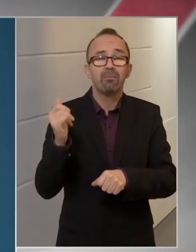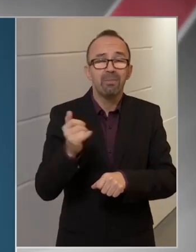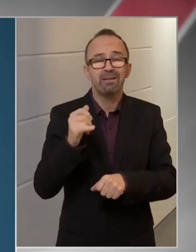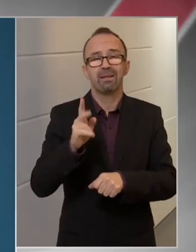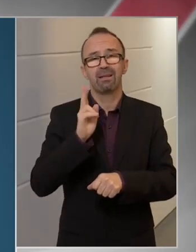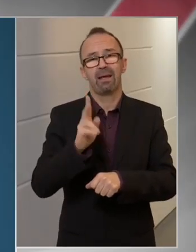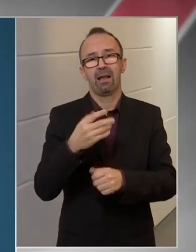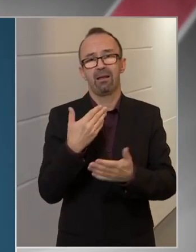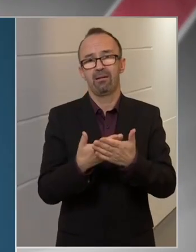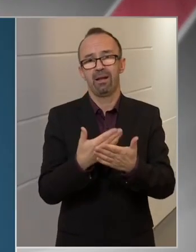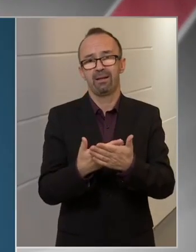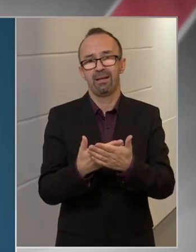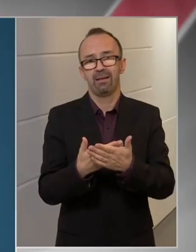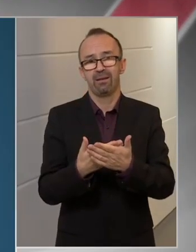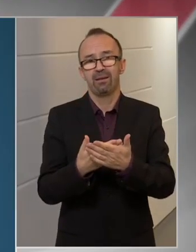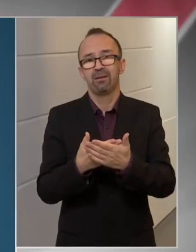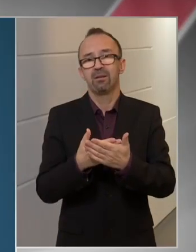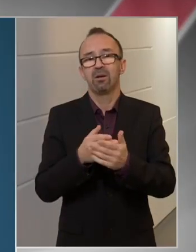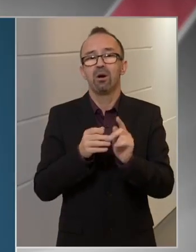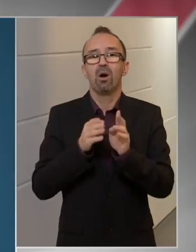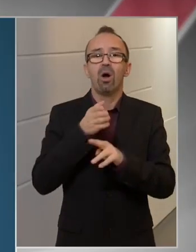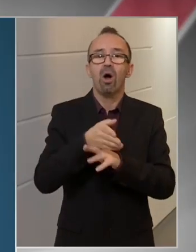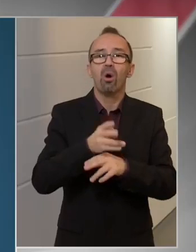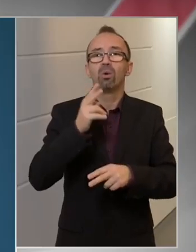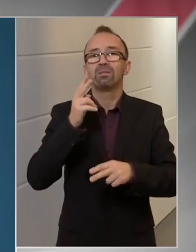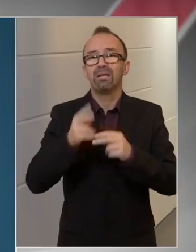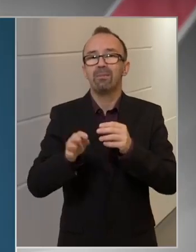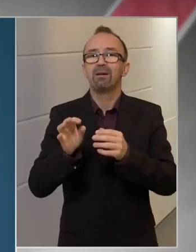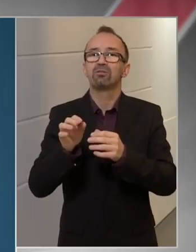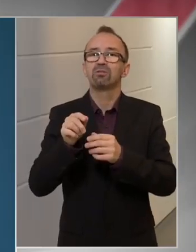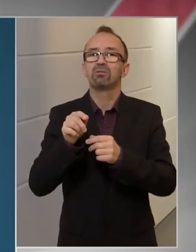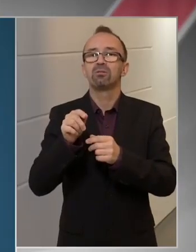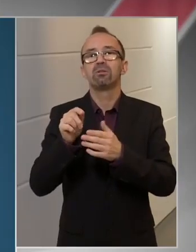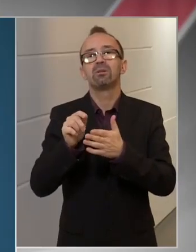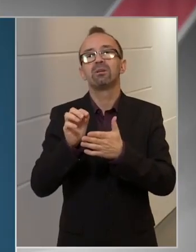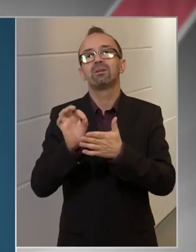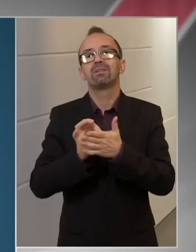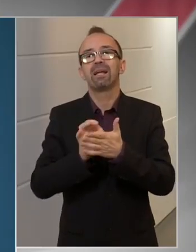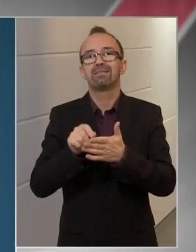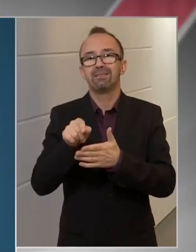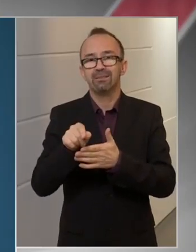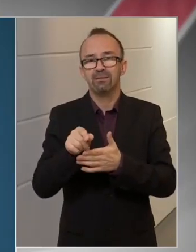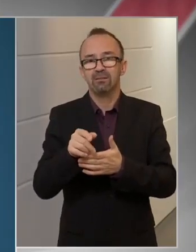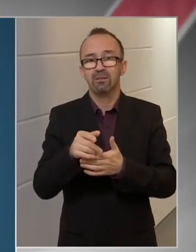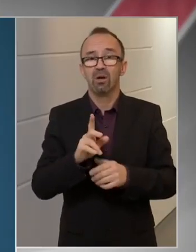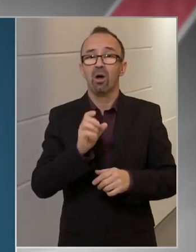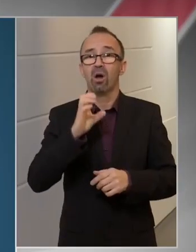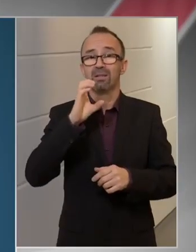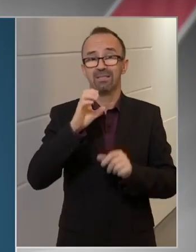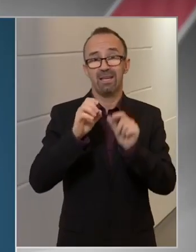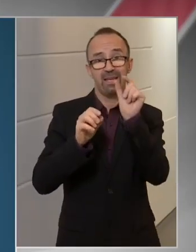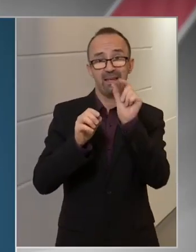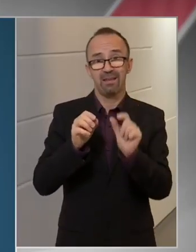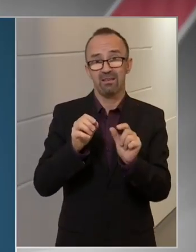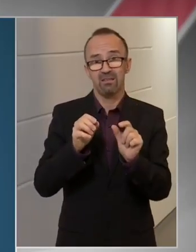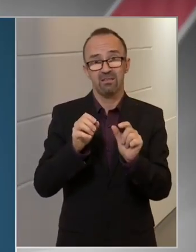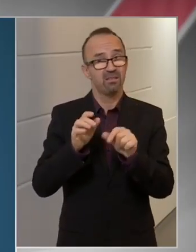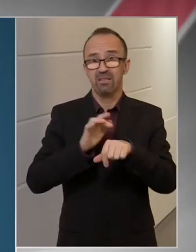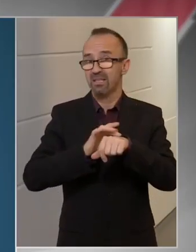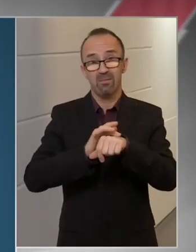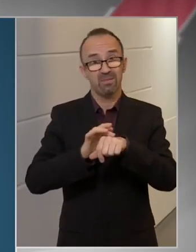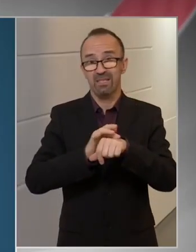jelennie, hiszen ahhoz hasonlítjuk magát a teszt csíkot. Tehát hogyha a C vonal nem